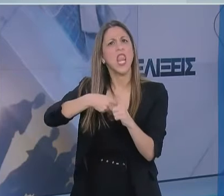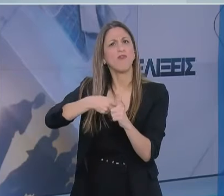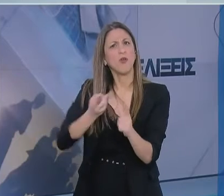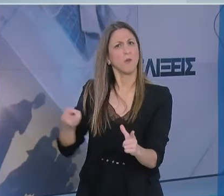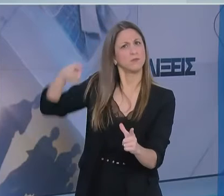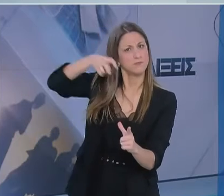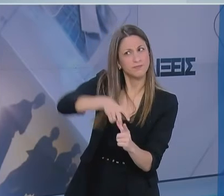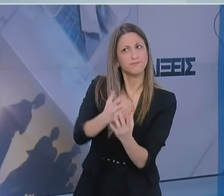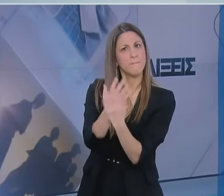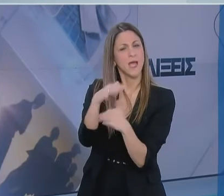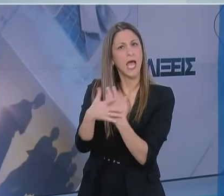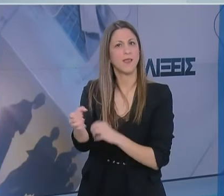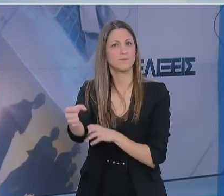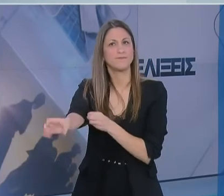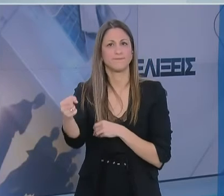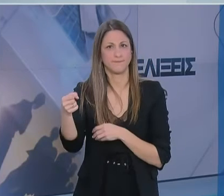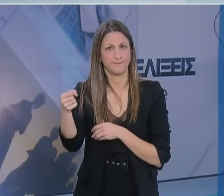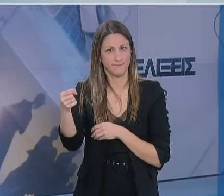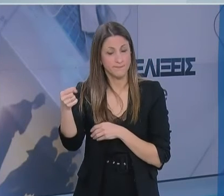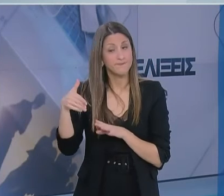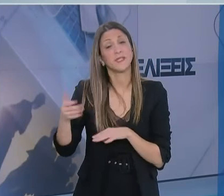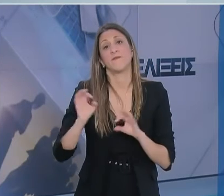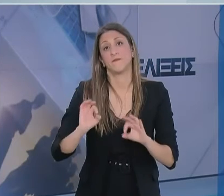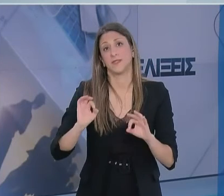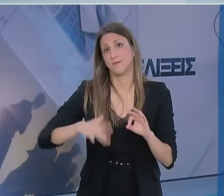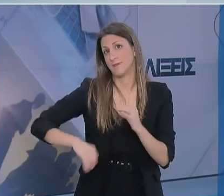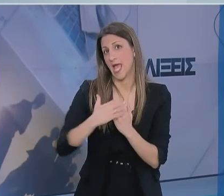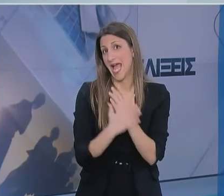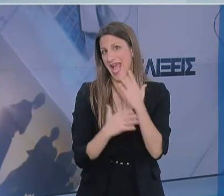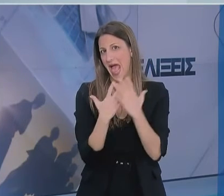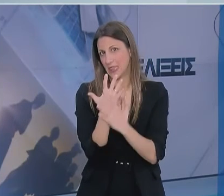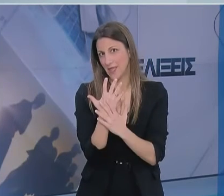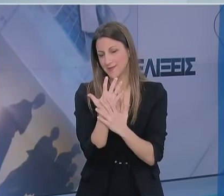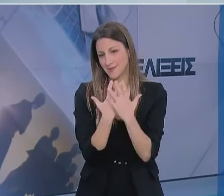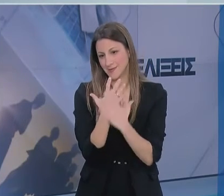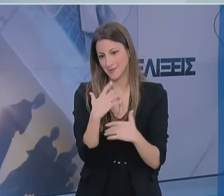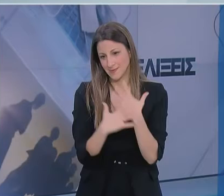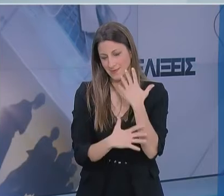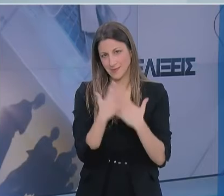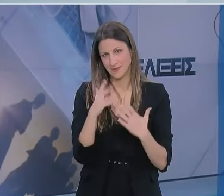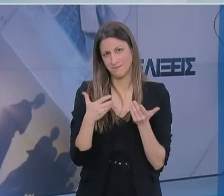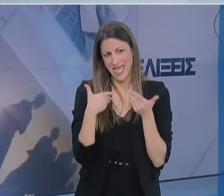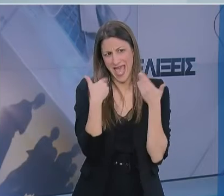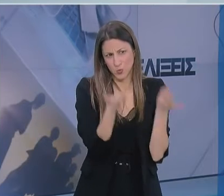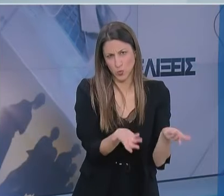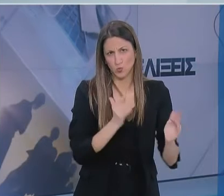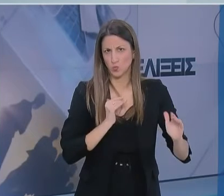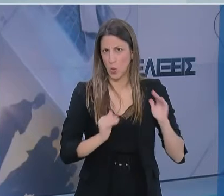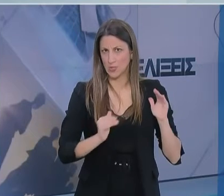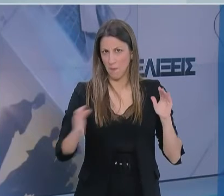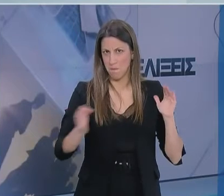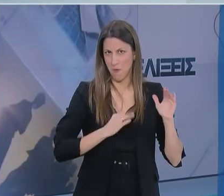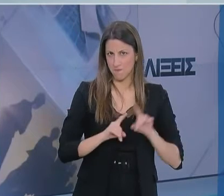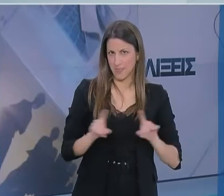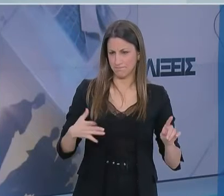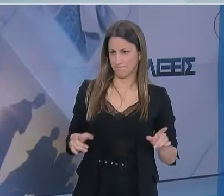Αυτό συμβαίνει παρά τις ελάχιστες ενδείξεις ότι η χρήση γαντιών στο δημόσιο χώρο προσφέρει προστασία από τη μόλυνση.